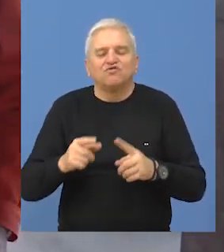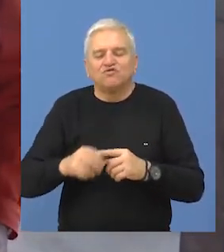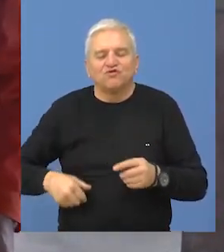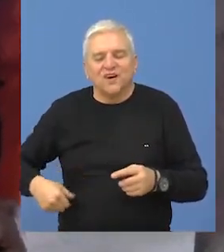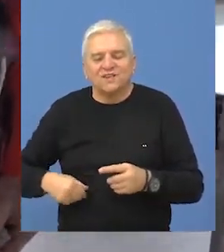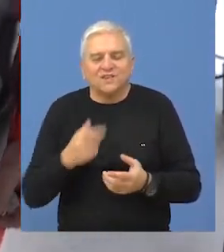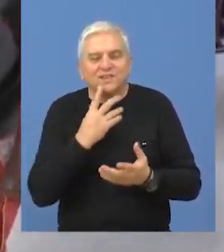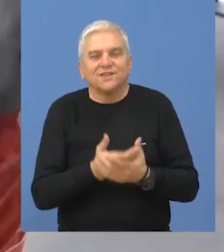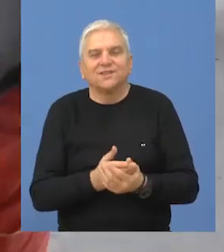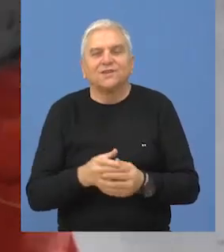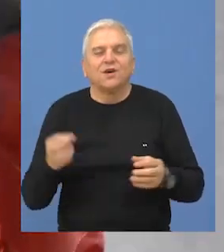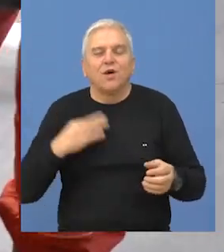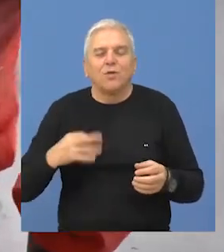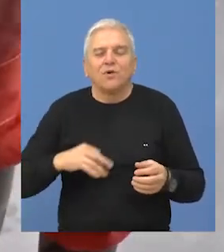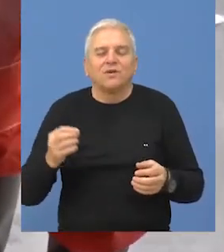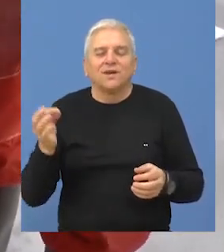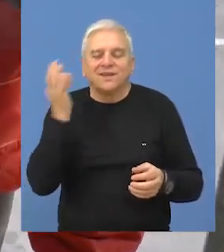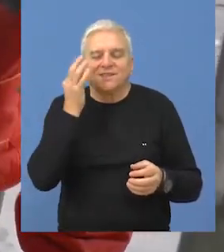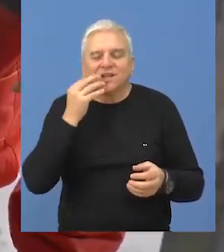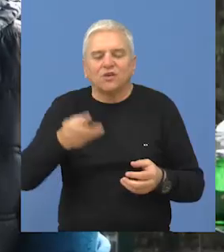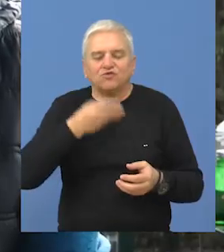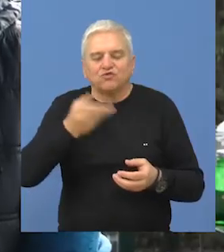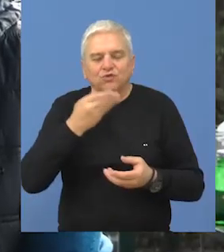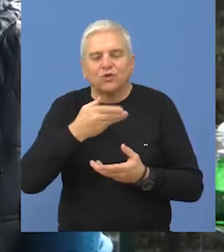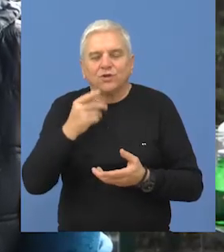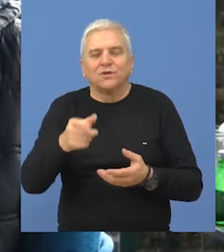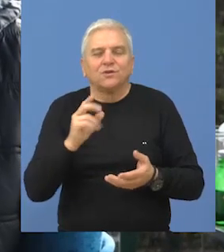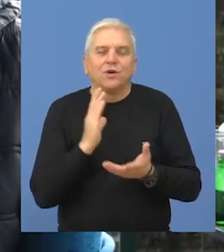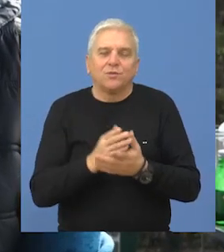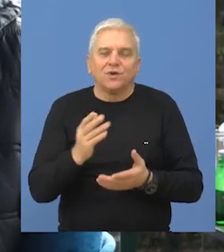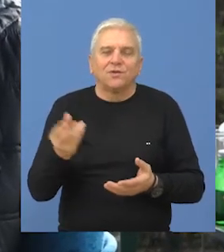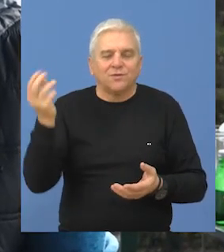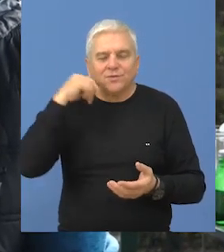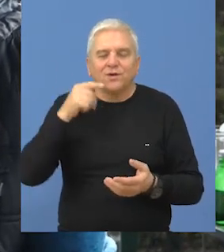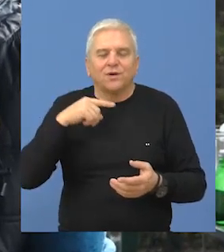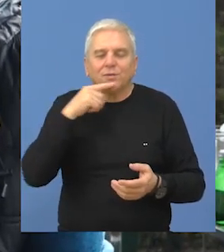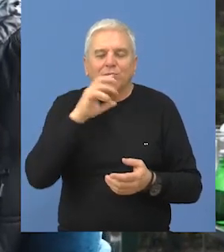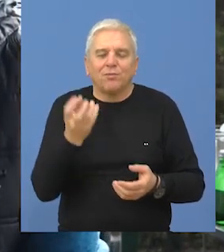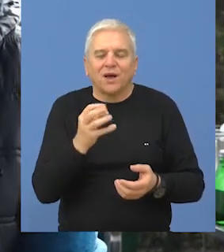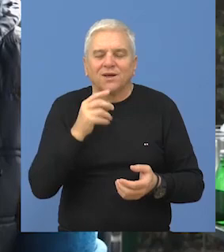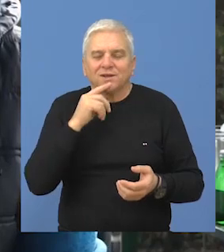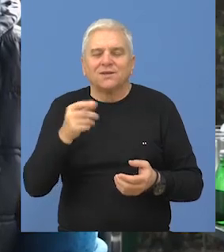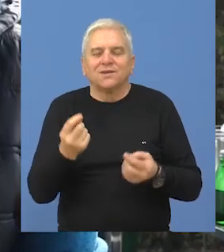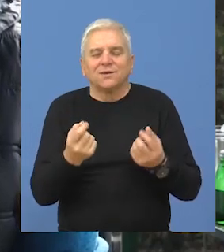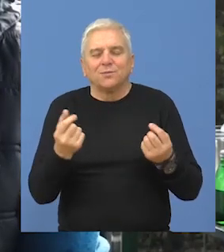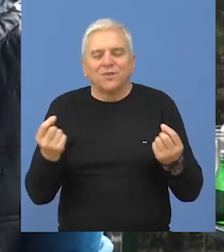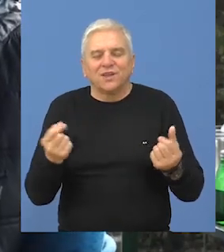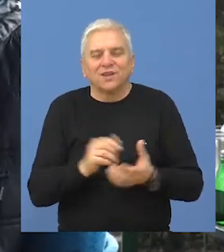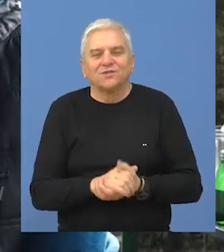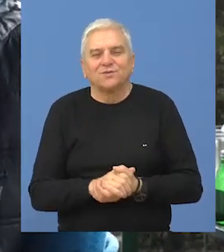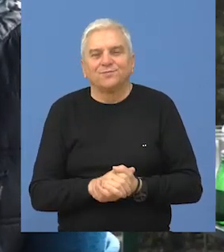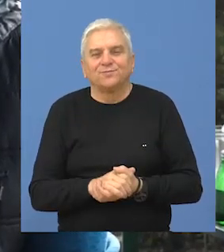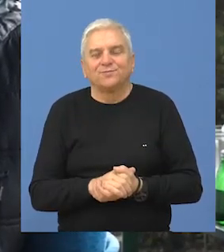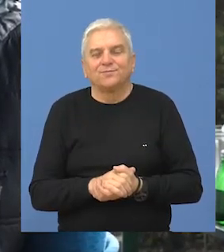čvarci i obavezno kisela čorba, to je nekad bilo sa Pradejsom i Pirinčov,